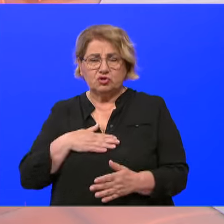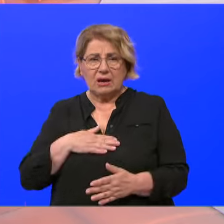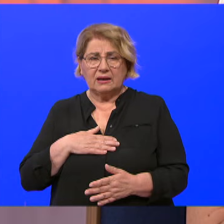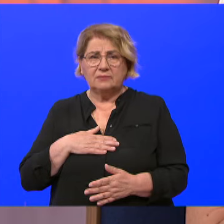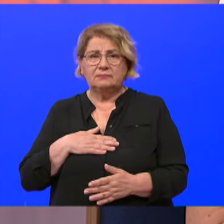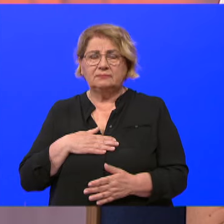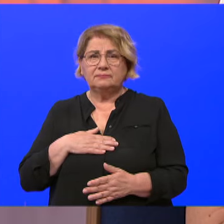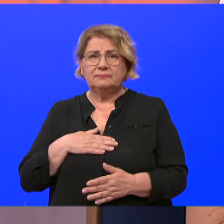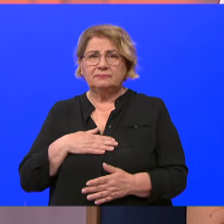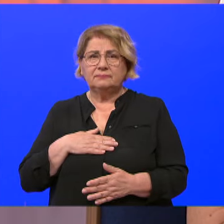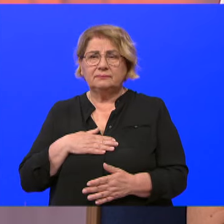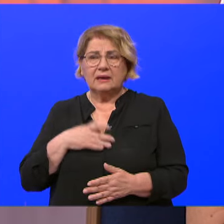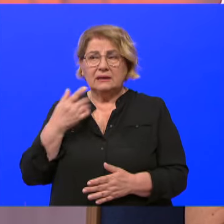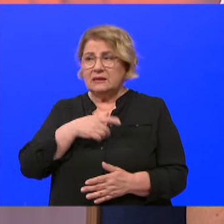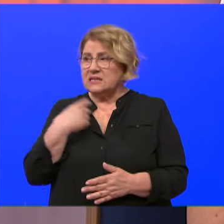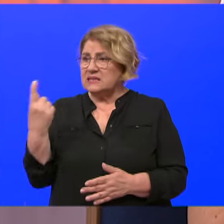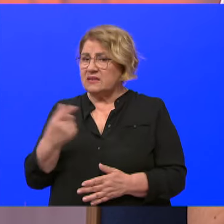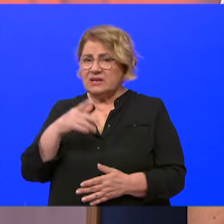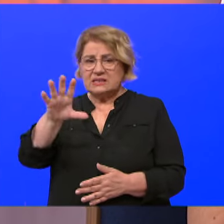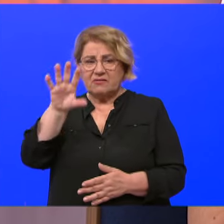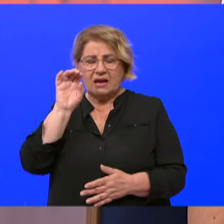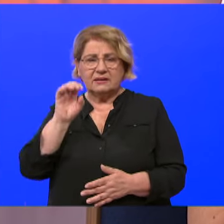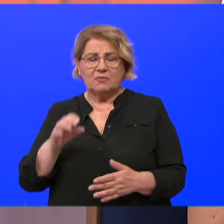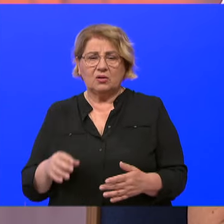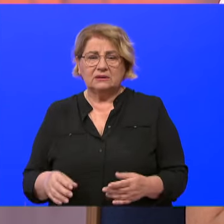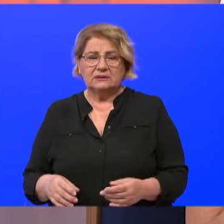poštovani gledatelji, da shvatimo ono najvažnije,